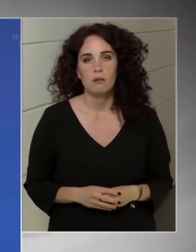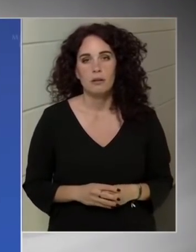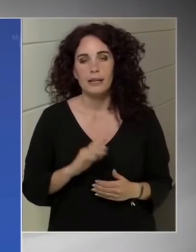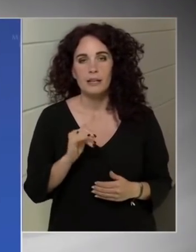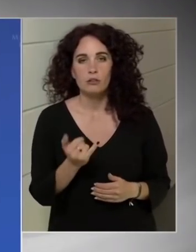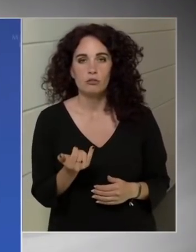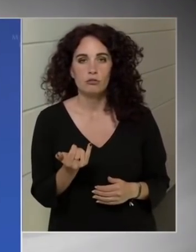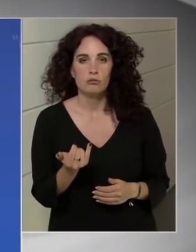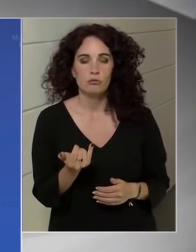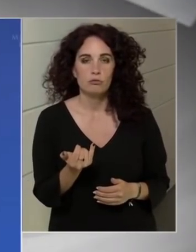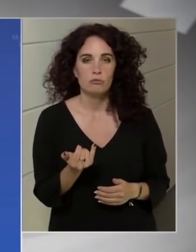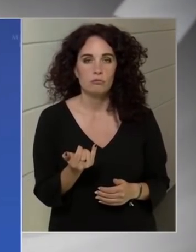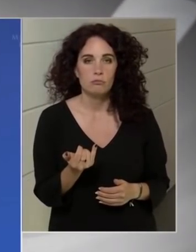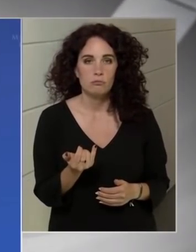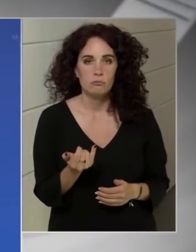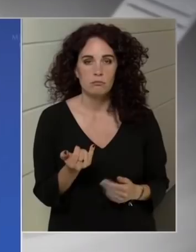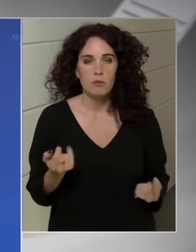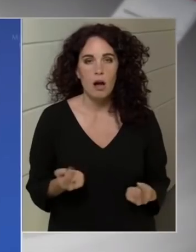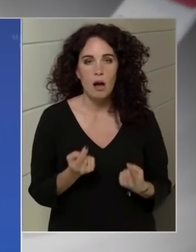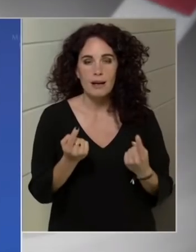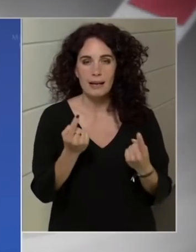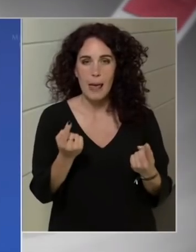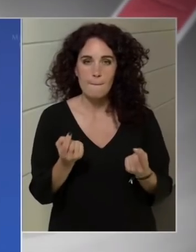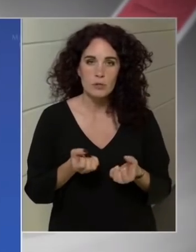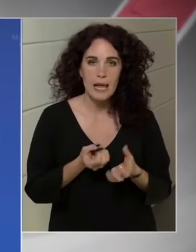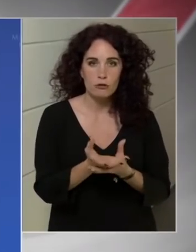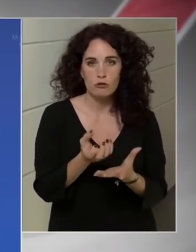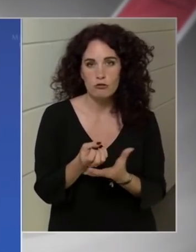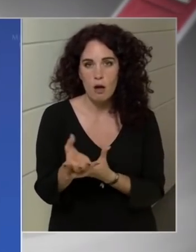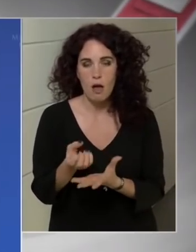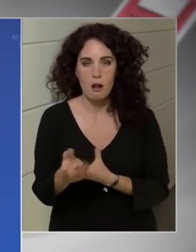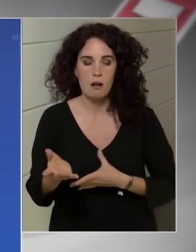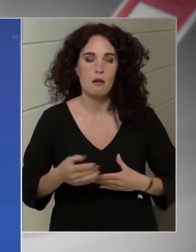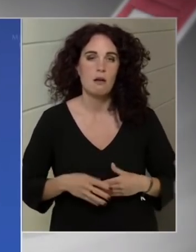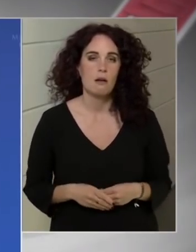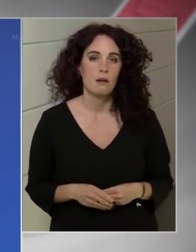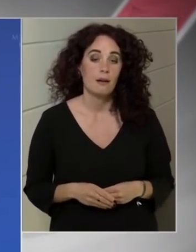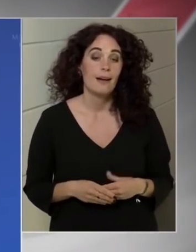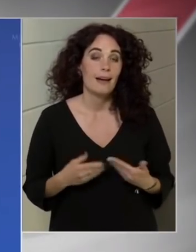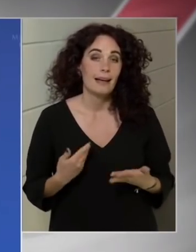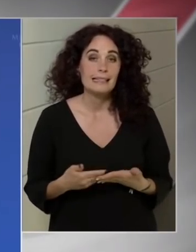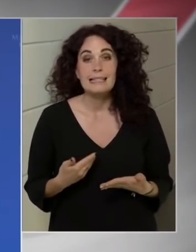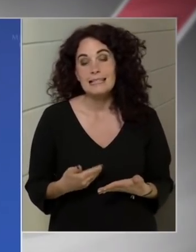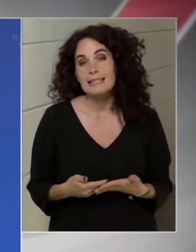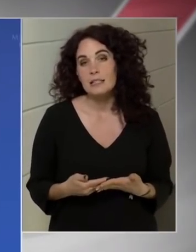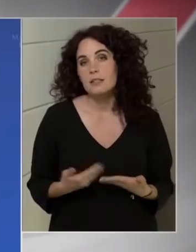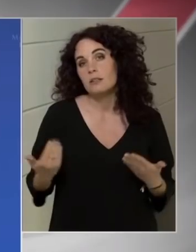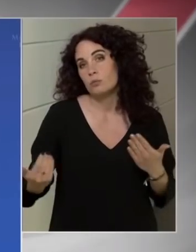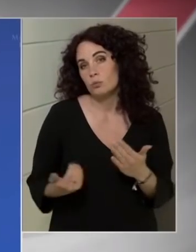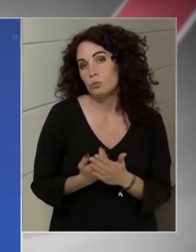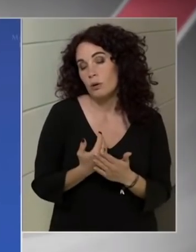reklámadó pedig összefügg lényegében a tévézéssel és a